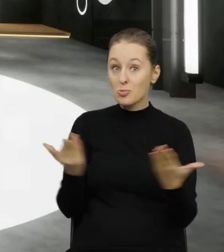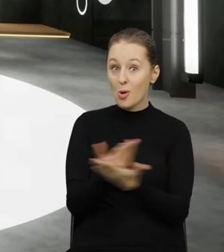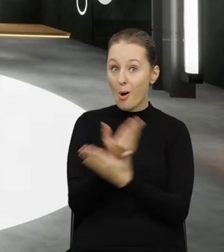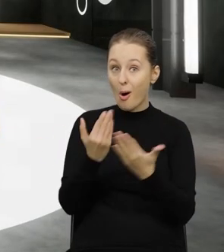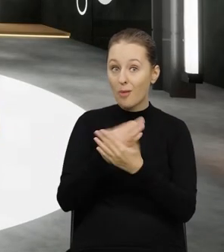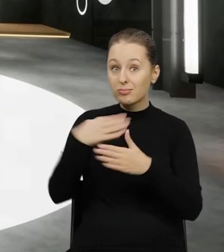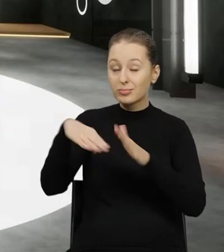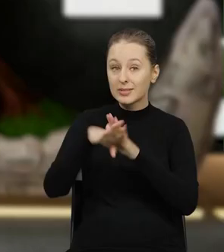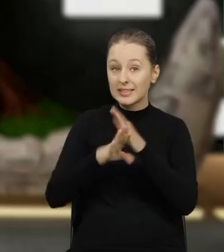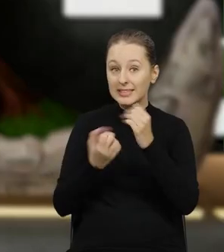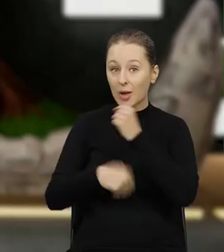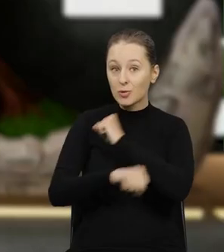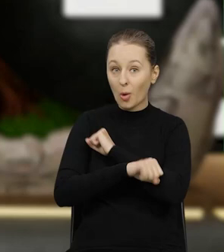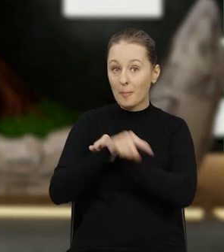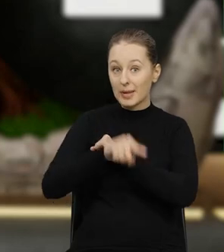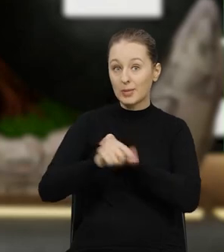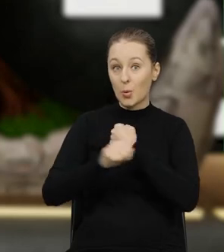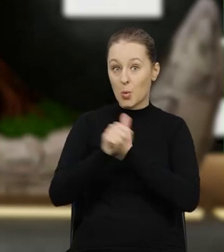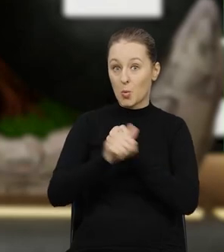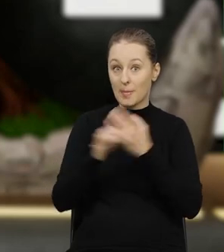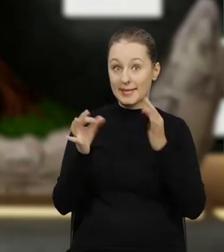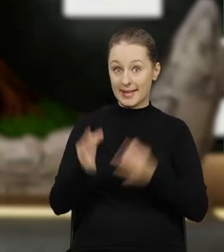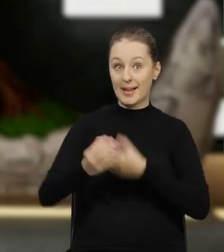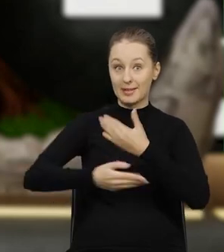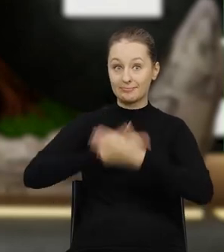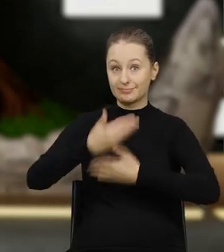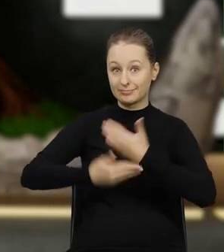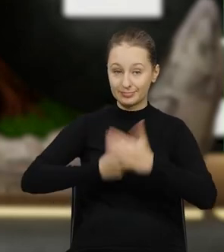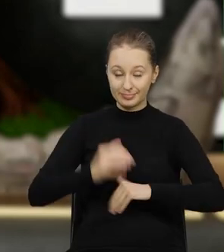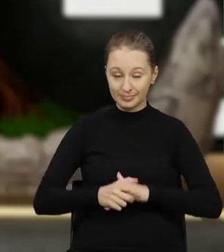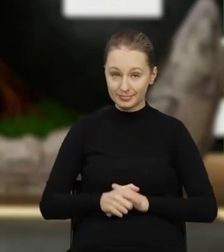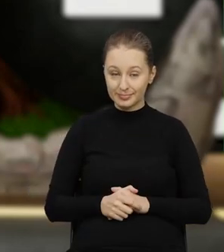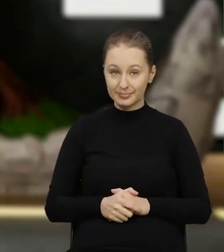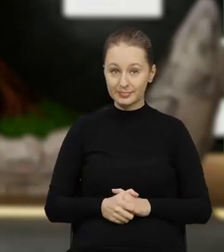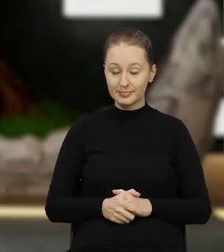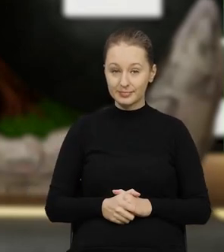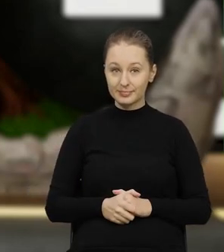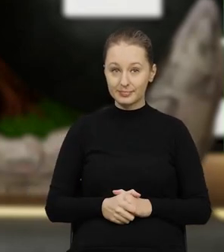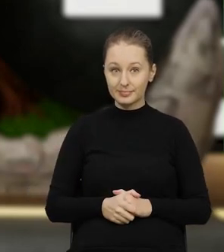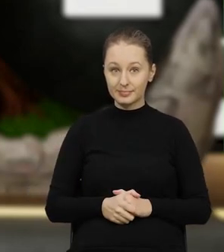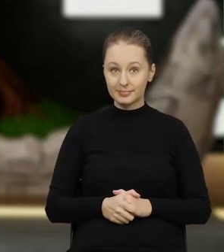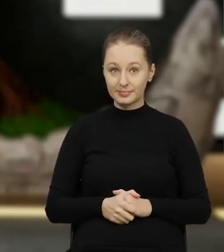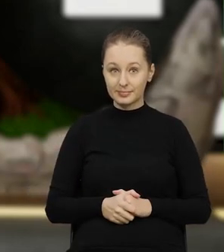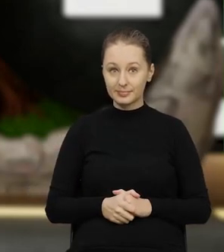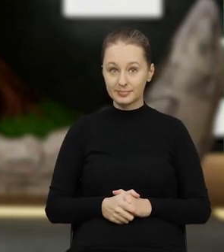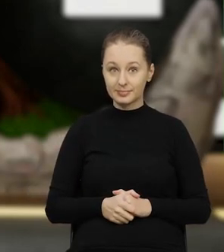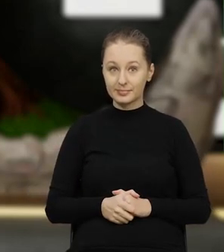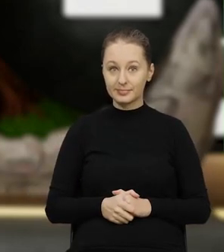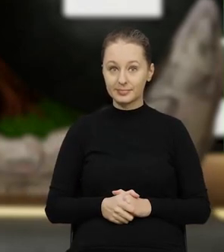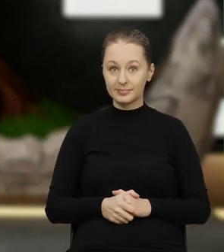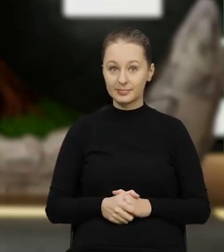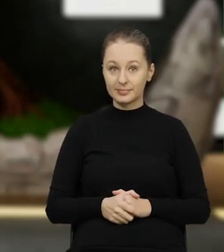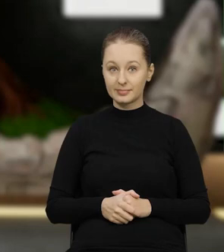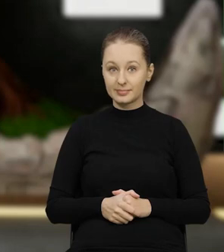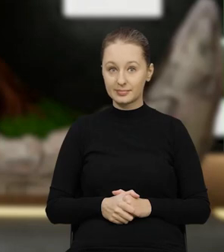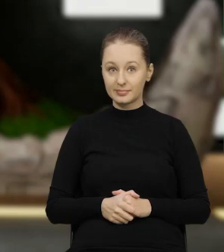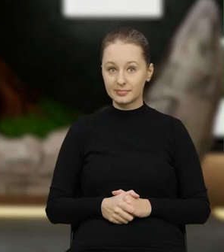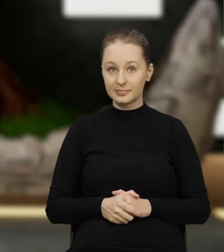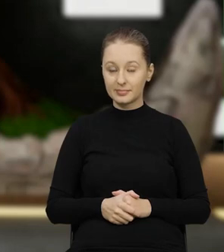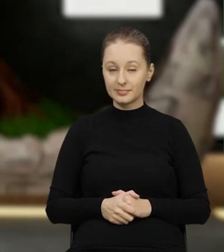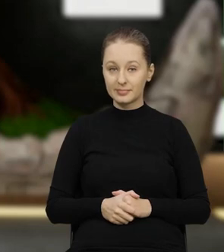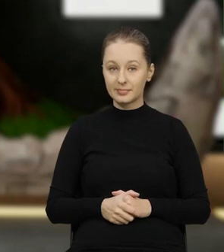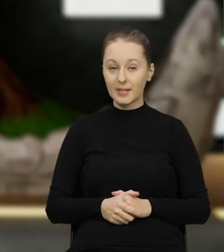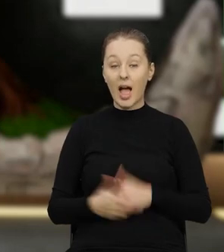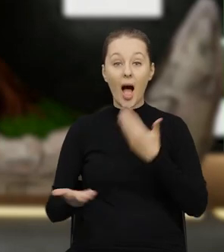rozporządzenia które zastąpi ten akt prawny którym postępujemy którym posługujemy się teraz zmiany